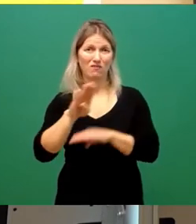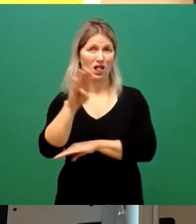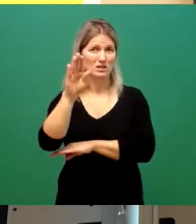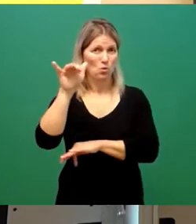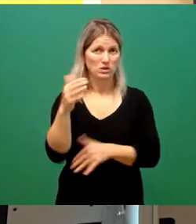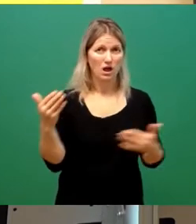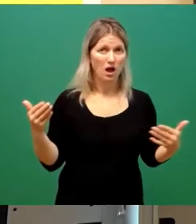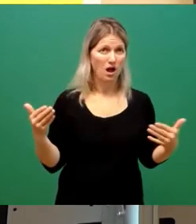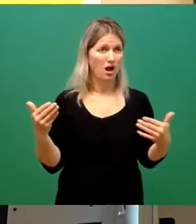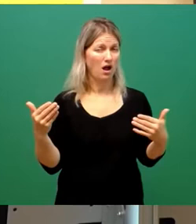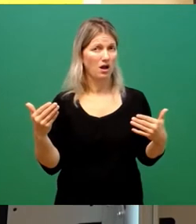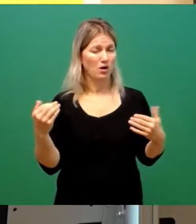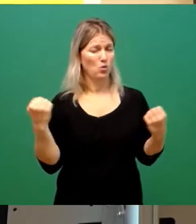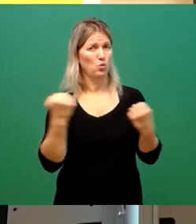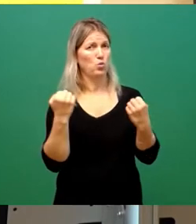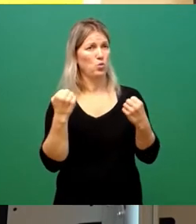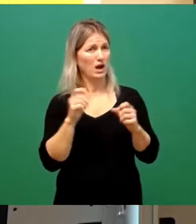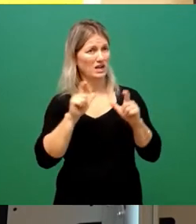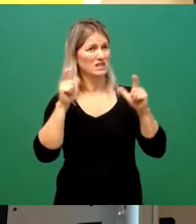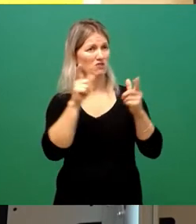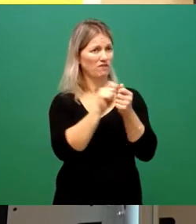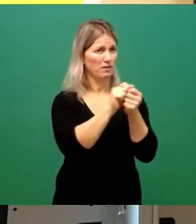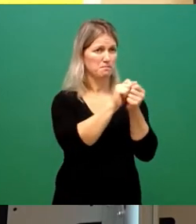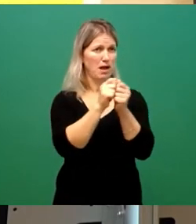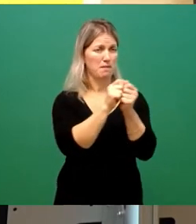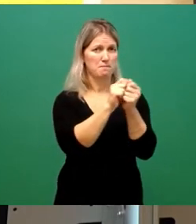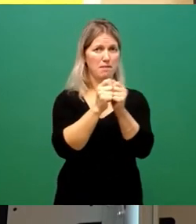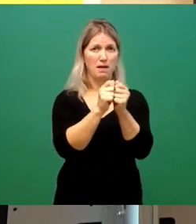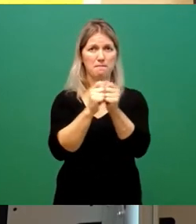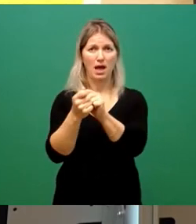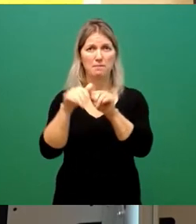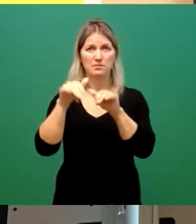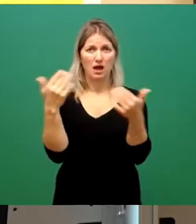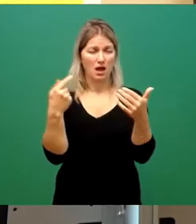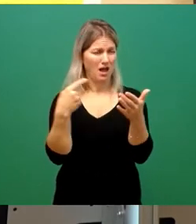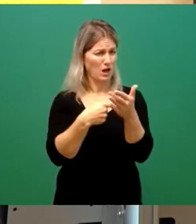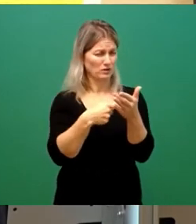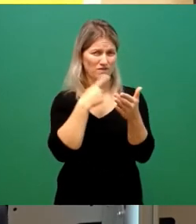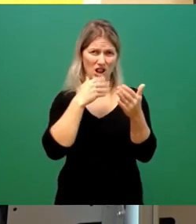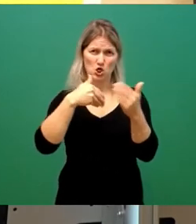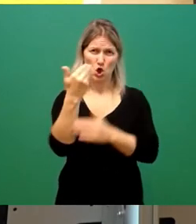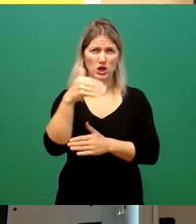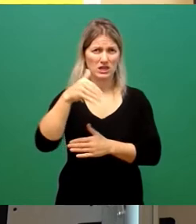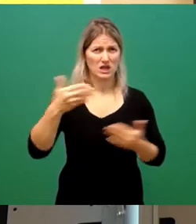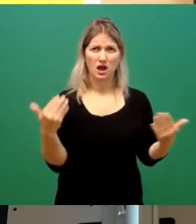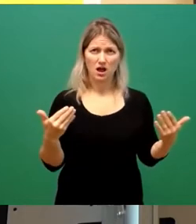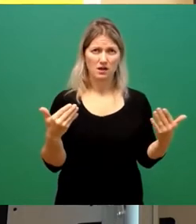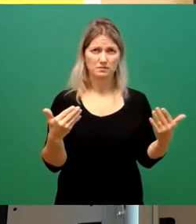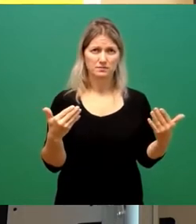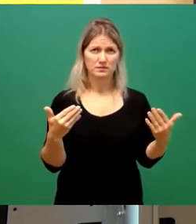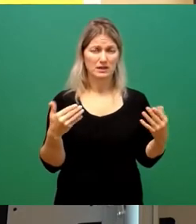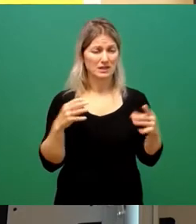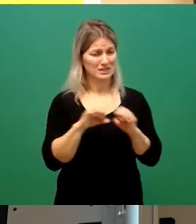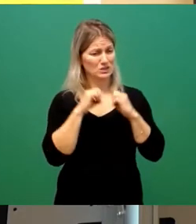enorme gesellschaftliche Veränderungen, neue Herausforderungen. Und in dieser Situation, denke ich,